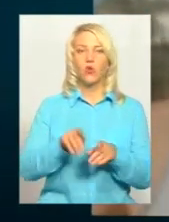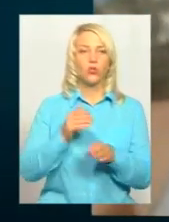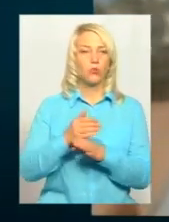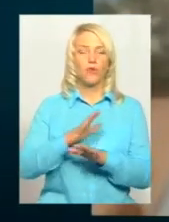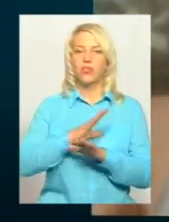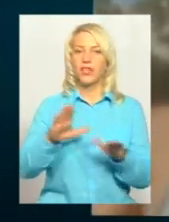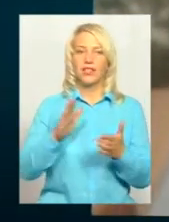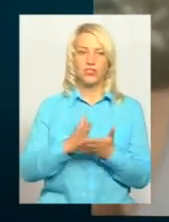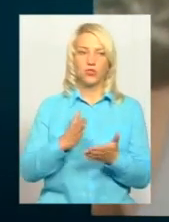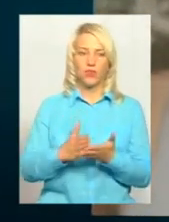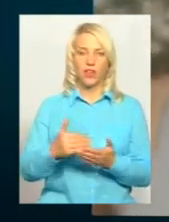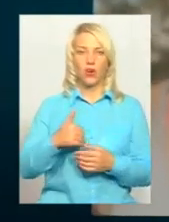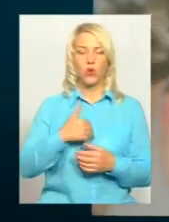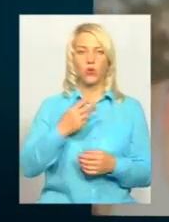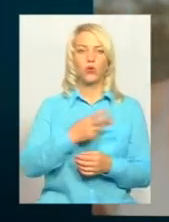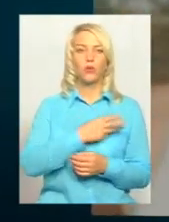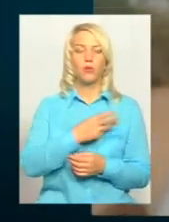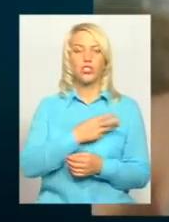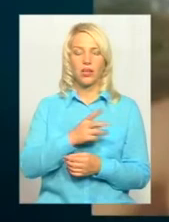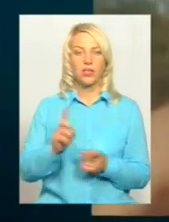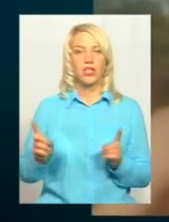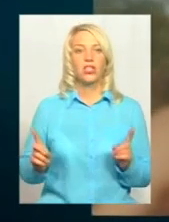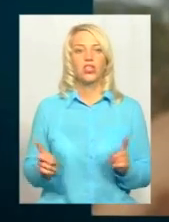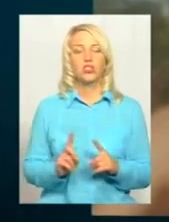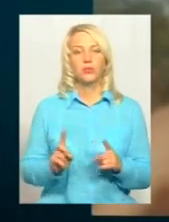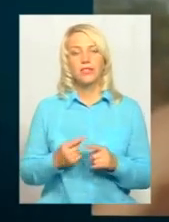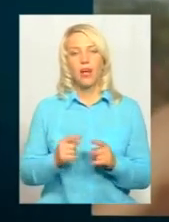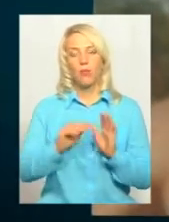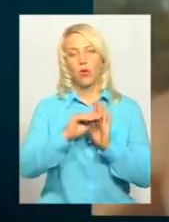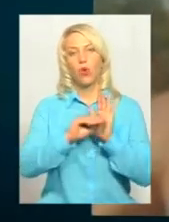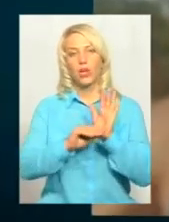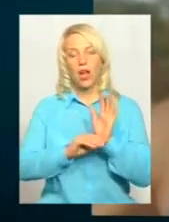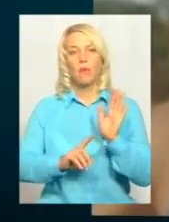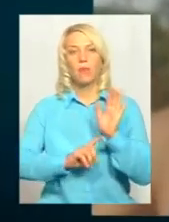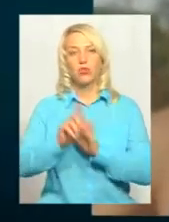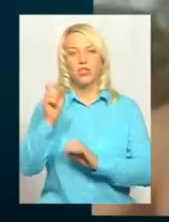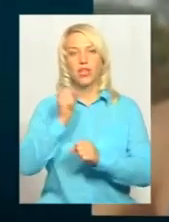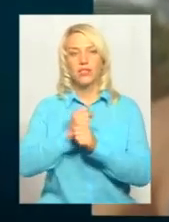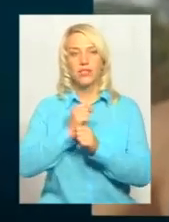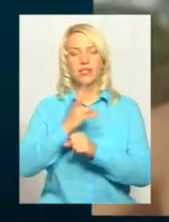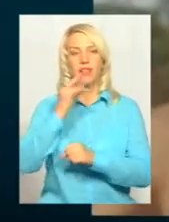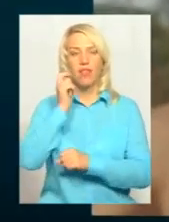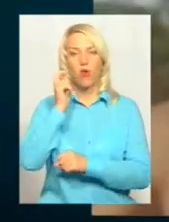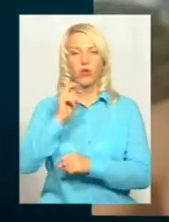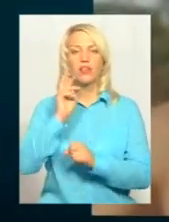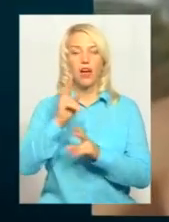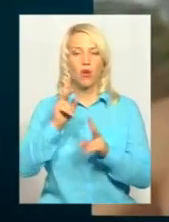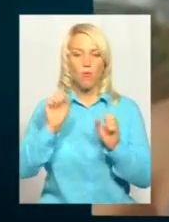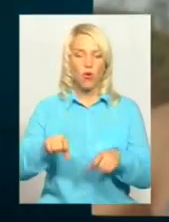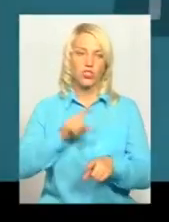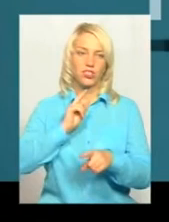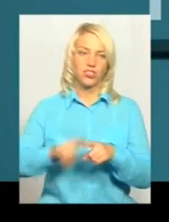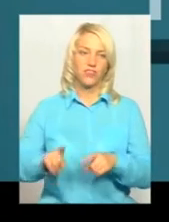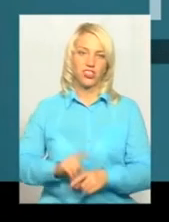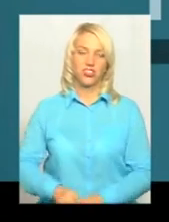існувало. Хочу побажати, щоб ця програма почала діяти на Україні як можна швидше.